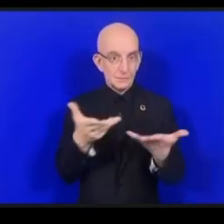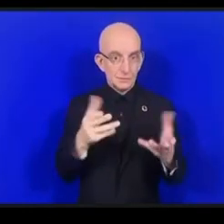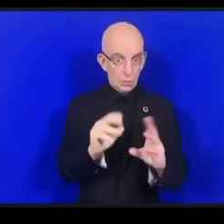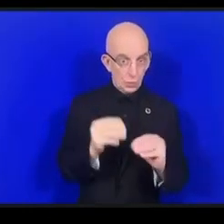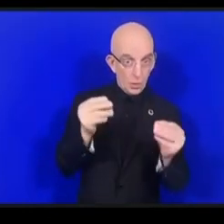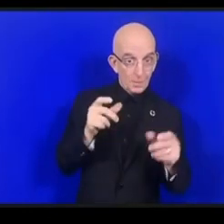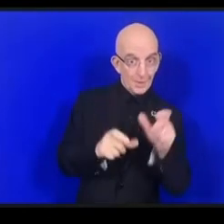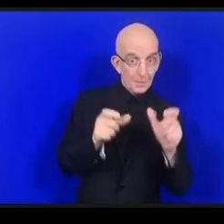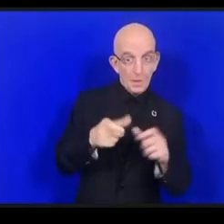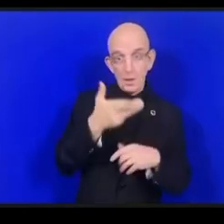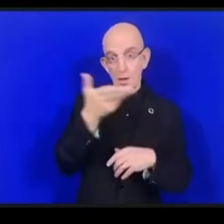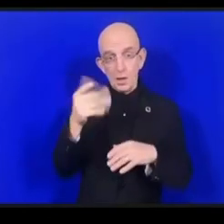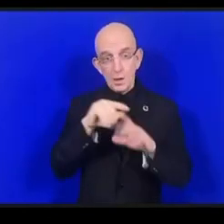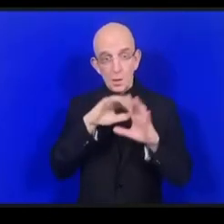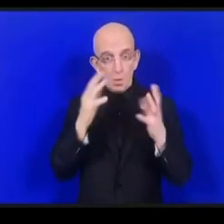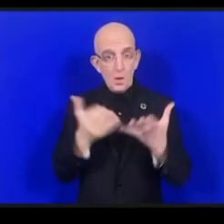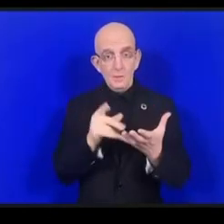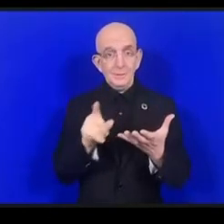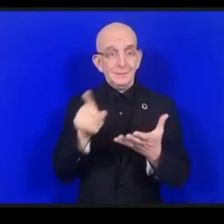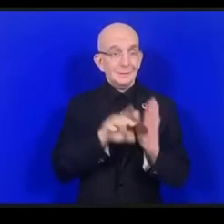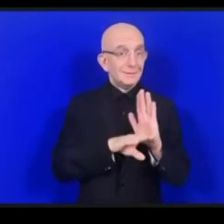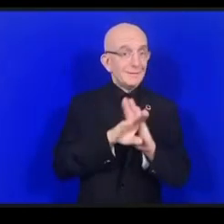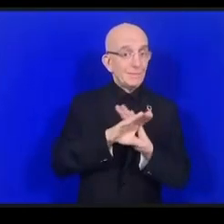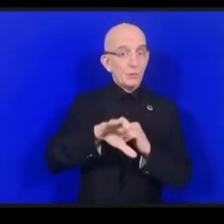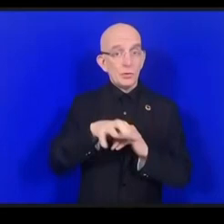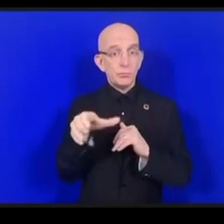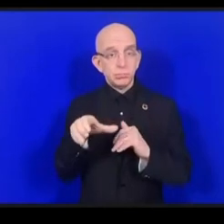تخلفها الإنترنت على البيئة